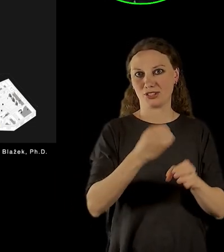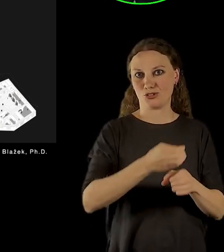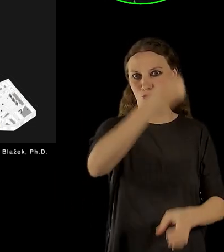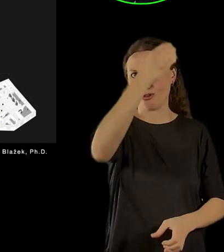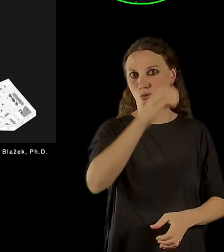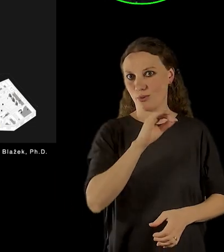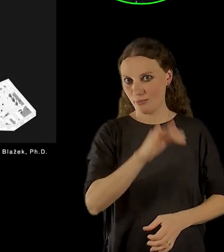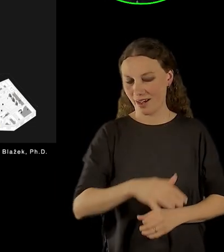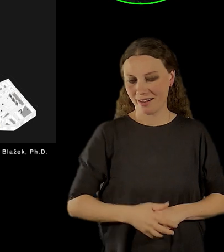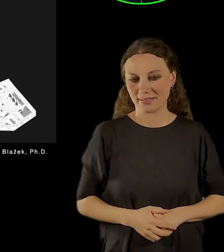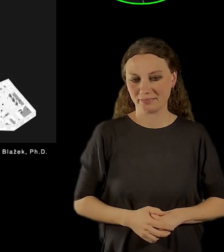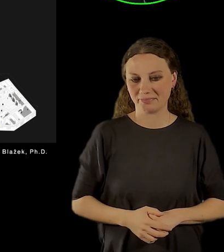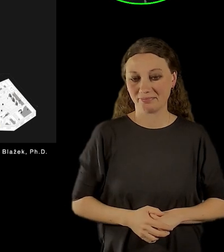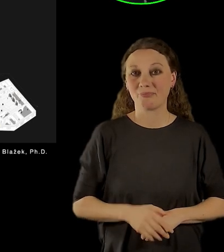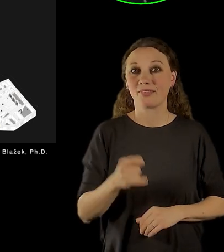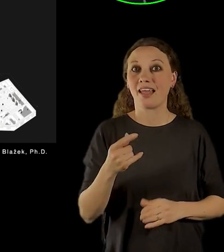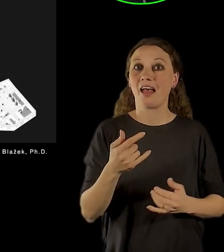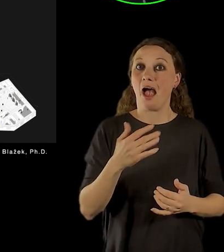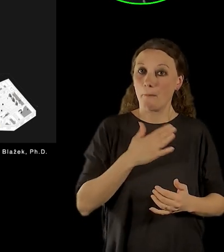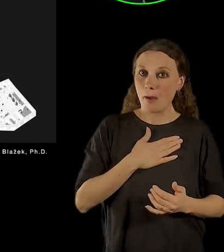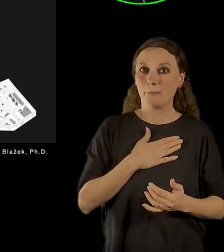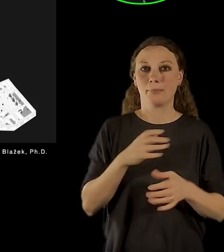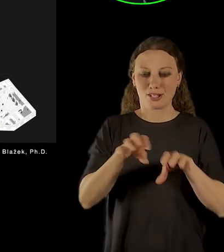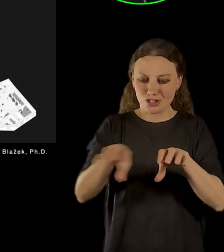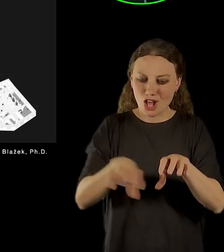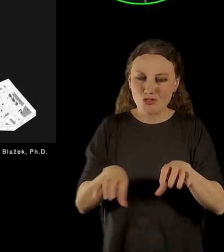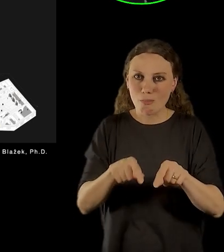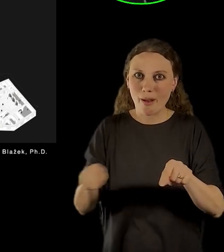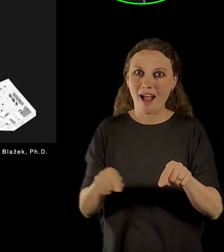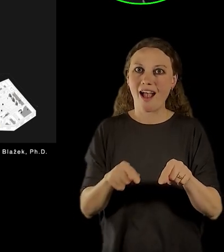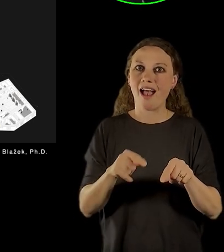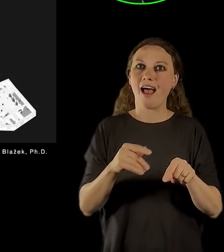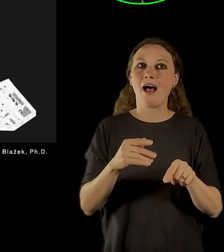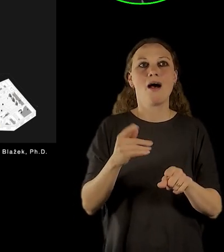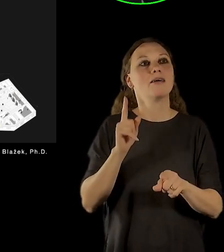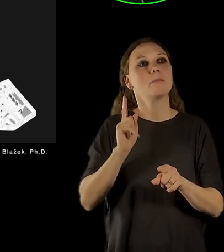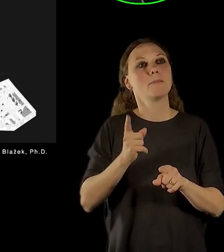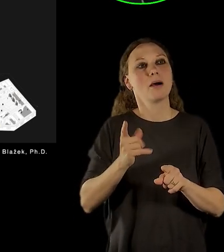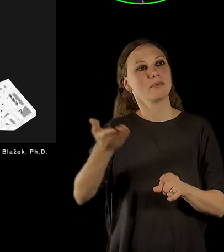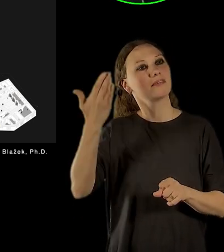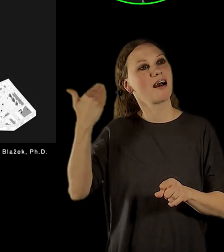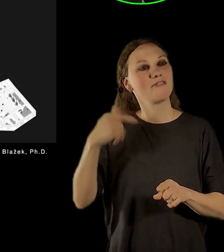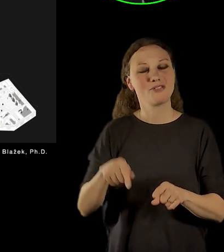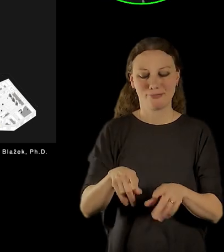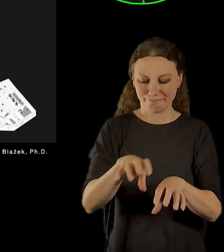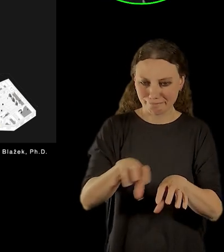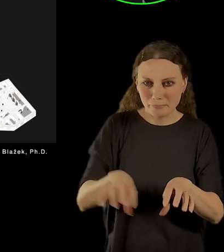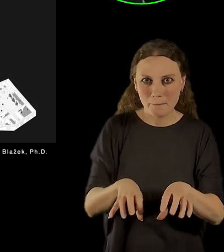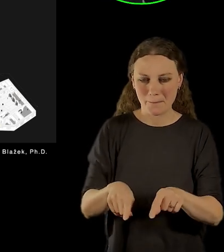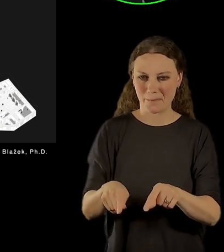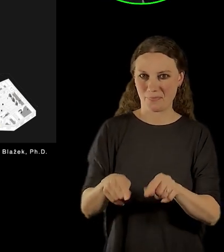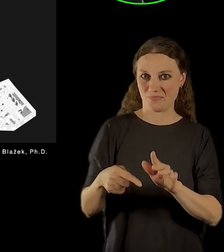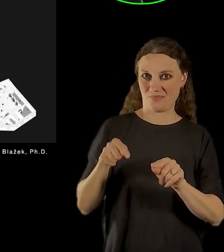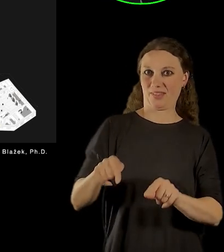rádi vlastně využili. A zároveň je to místo, které nám umožňuje, bych řekl to staroměstské